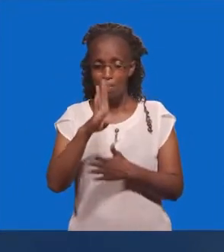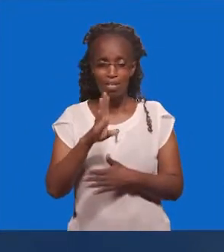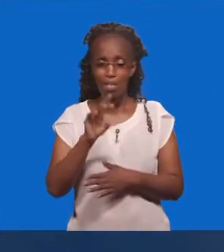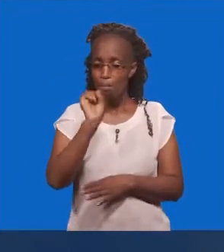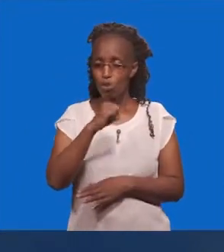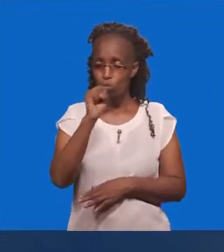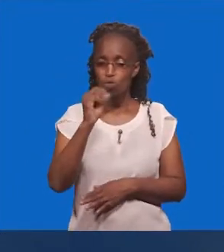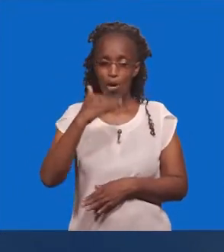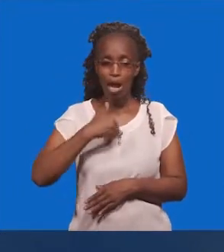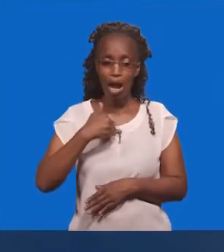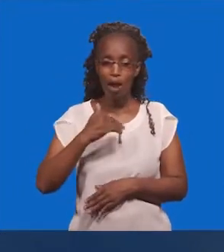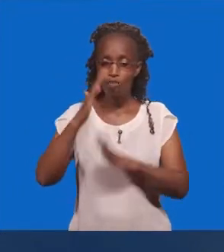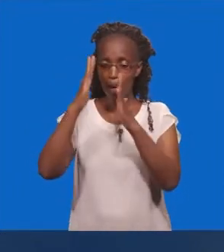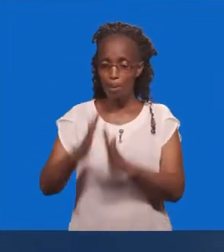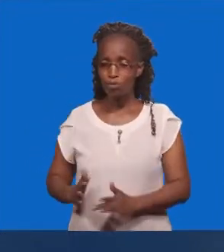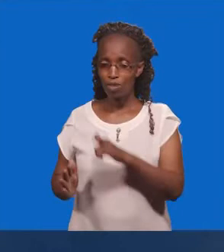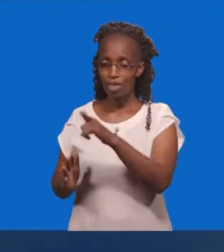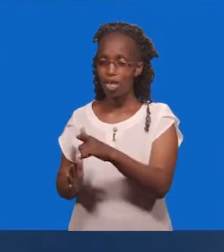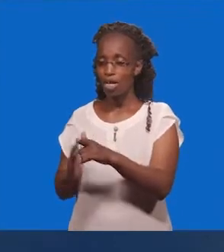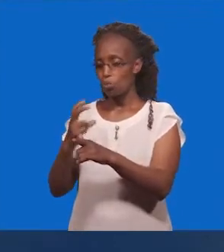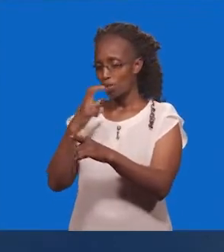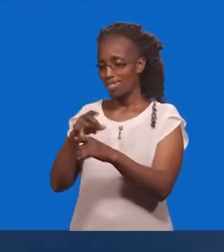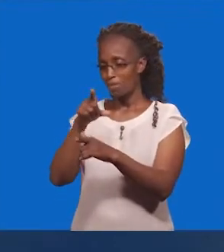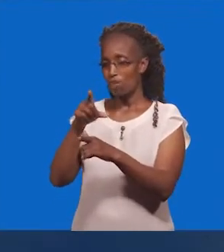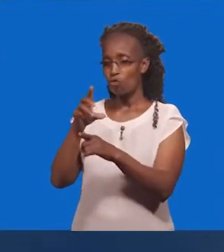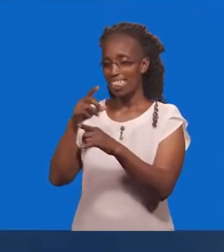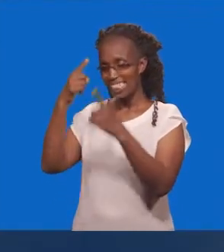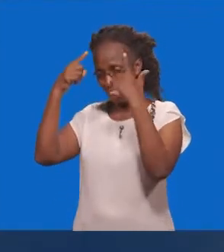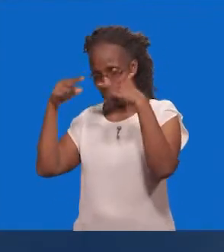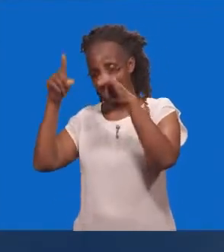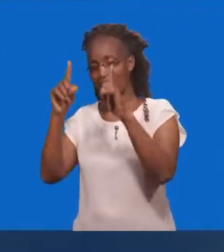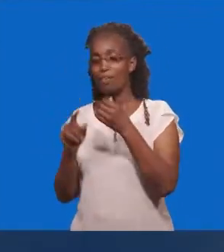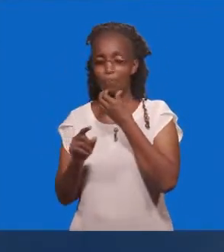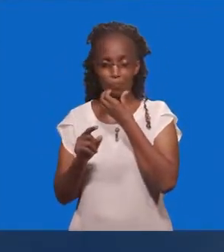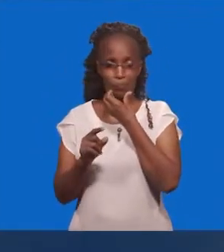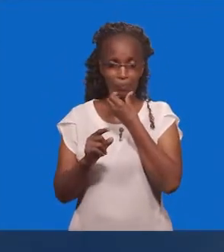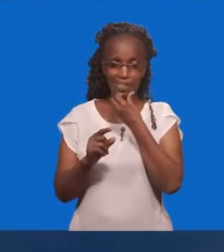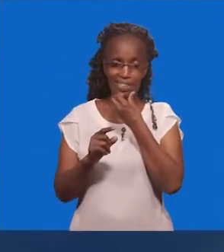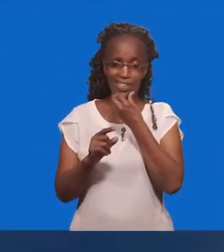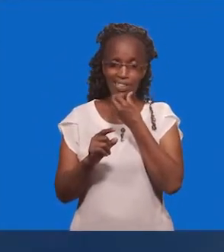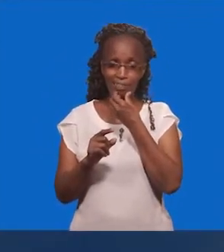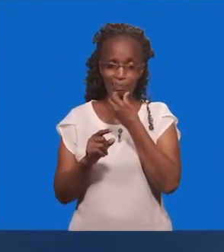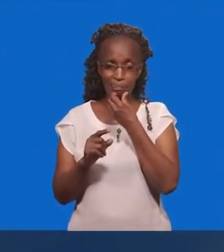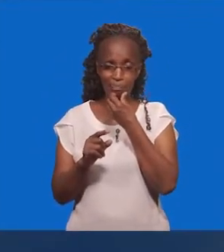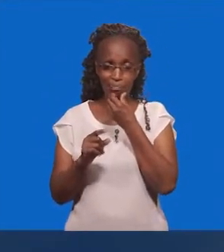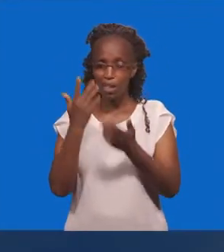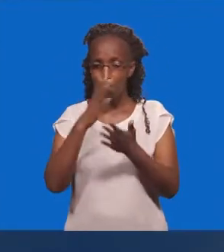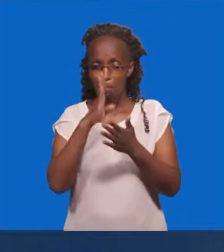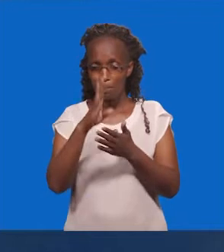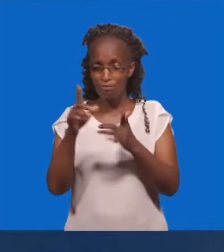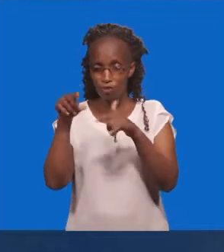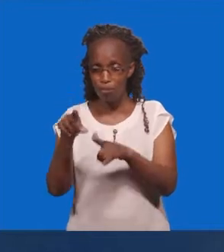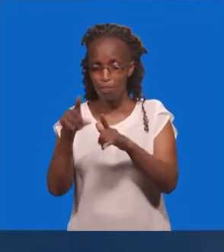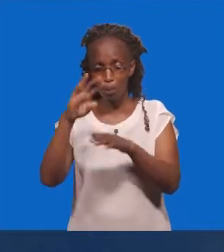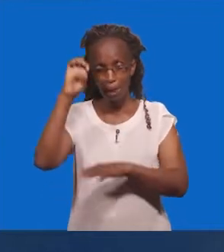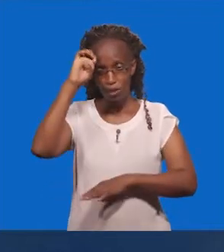Tuweza Kuona Ni Uyu Kweli Hameoza Kufaulu Akuta Weza Kuinuka Mtu Hapa Aweza Kuwa Ni Uyu Hamesoma Hamefikia Mala